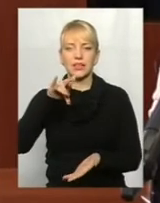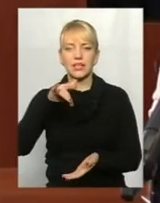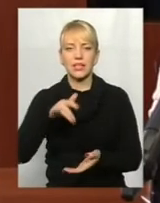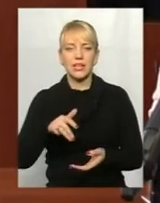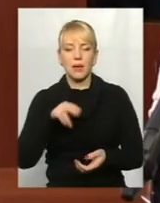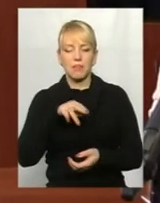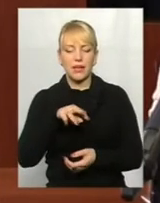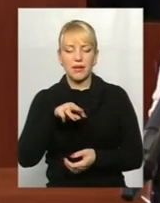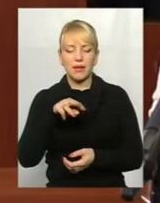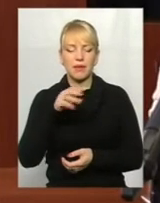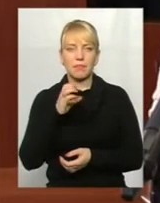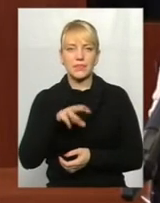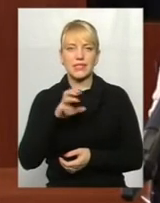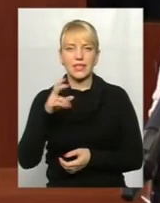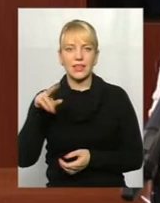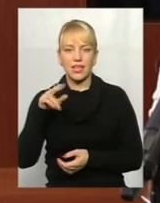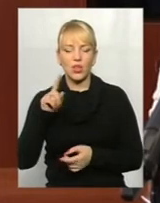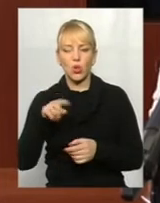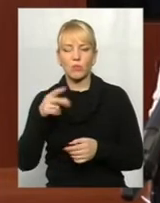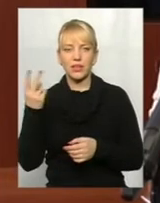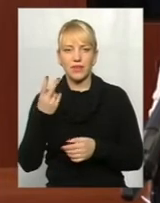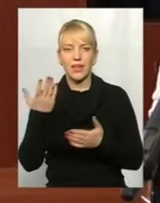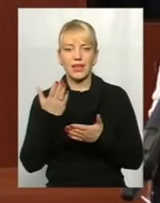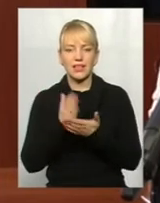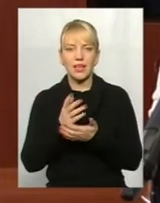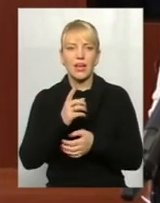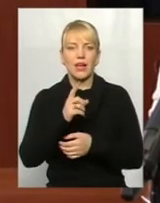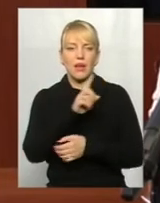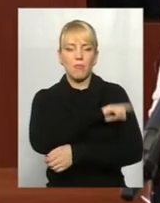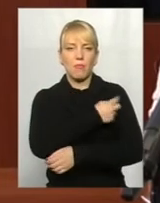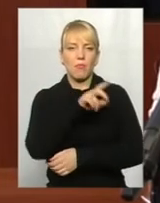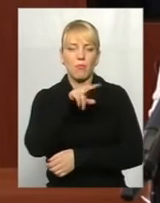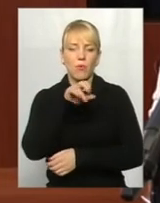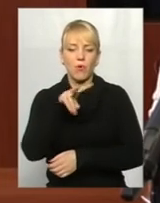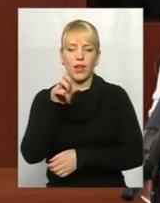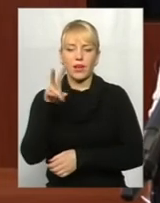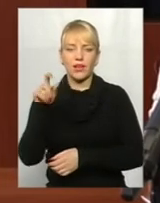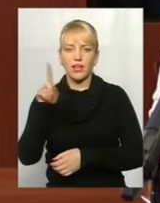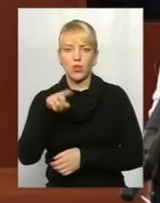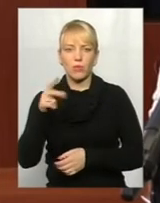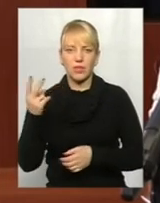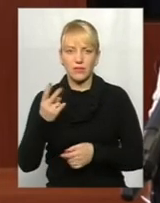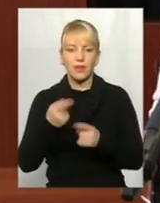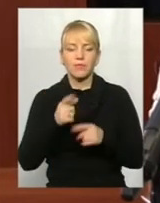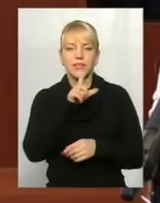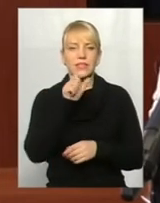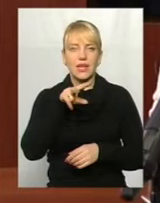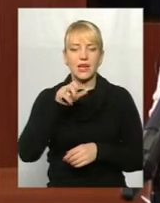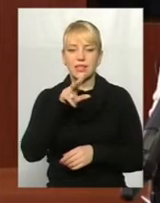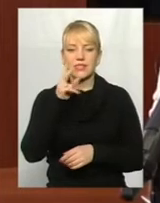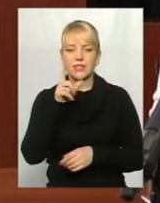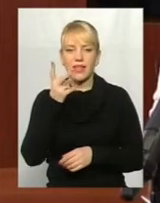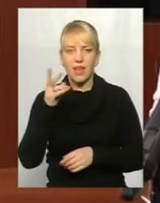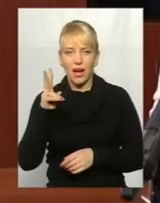номер 2, який знаходиться у першій поліклініці, але він буде мати амбулаторії. По вулиці Залізника, 14, Філатова,